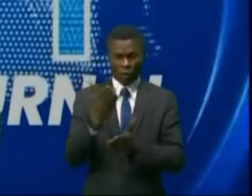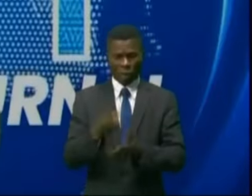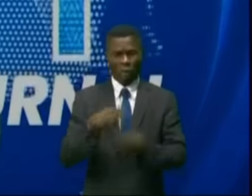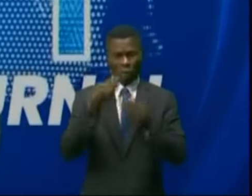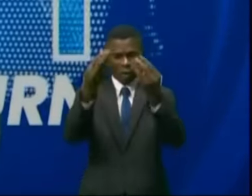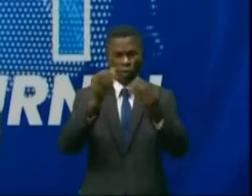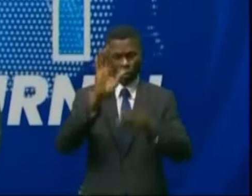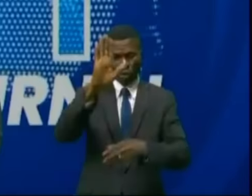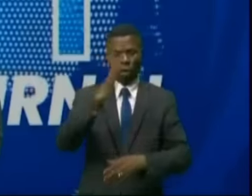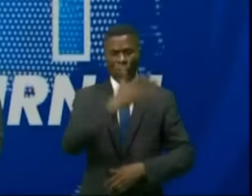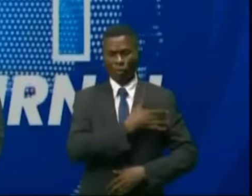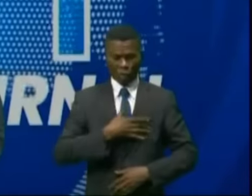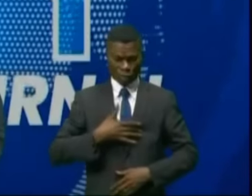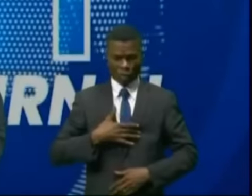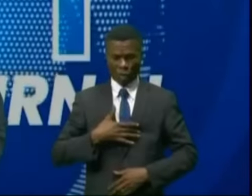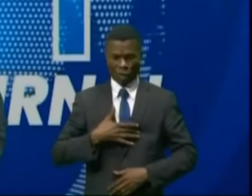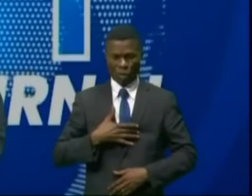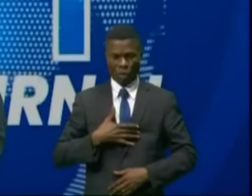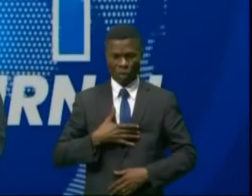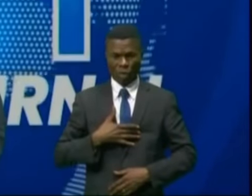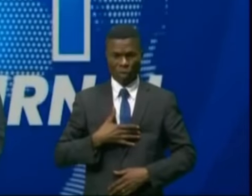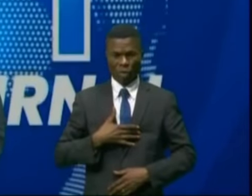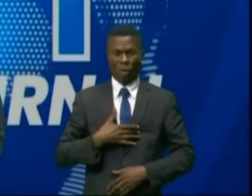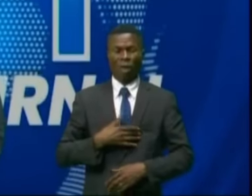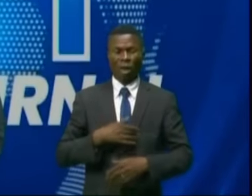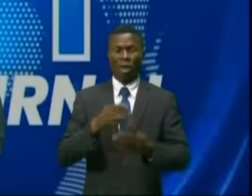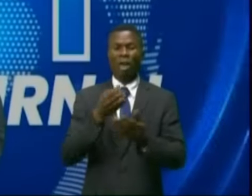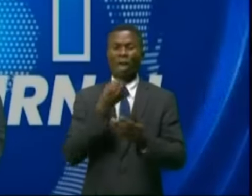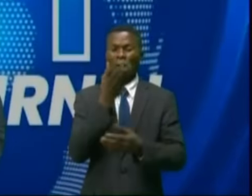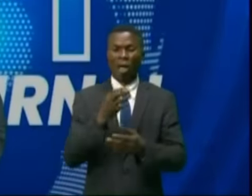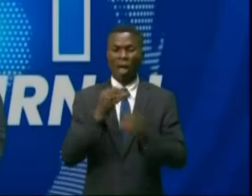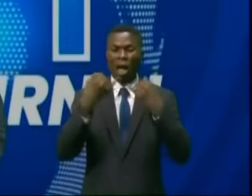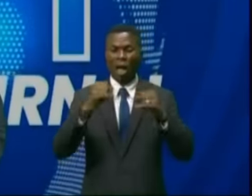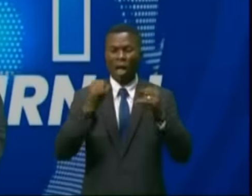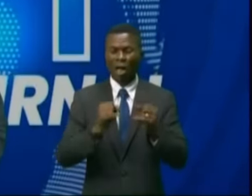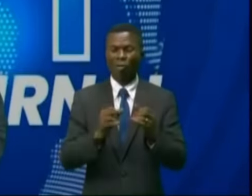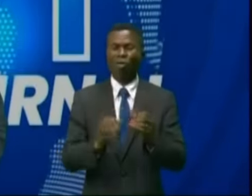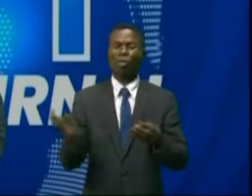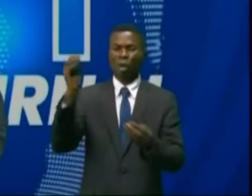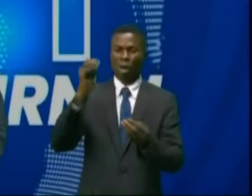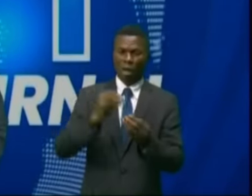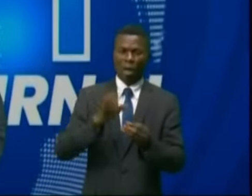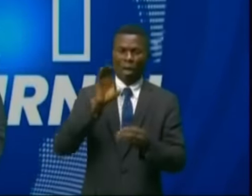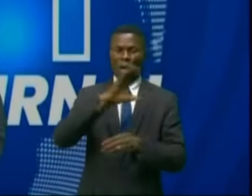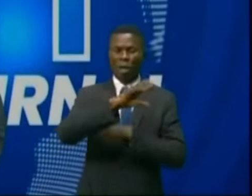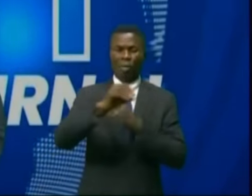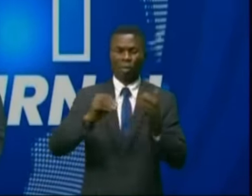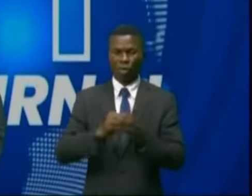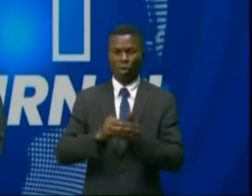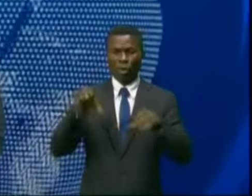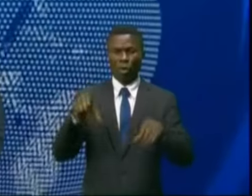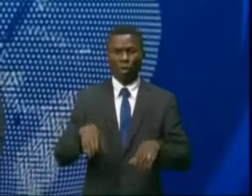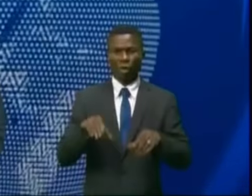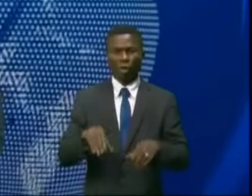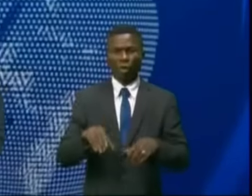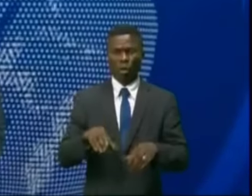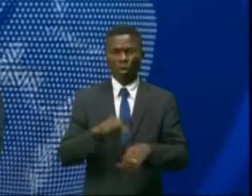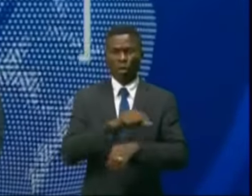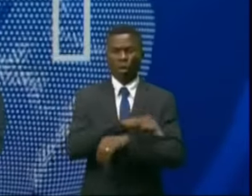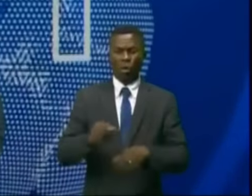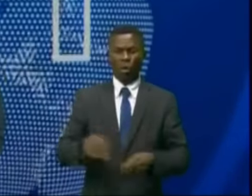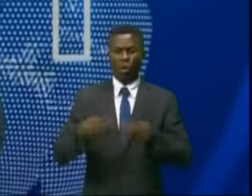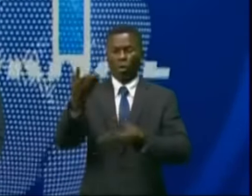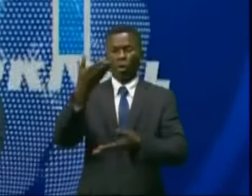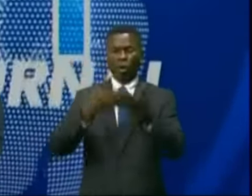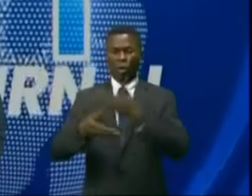vous pouvez obtenir des termes de référence et informations supplémentaires à la Banque centrale du Congo, à la cellule de passation